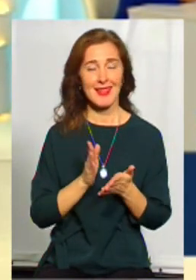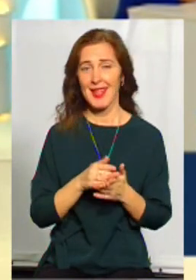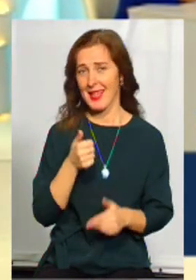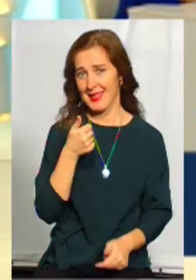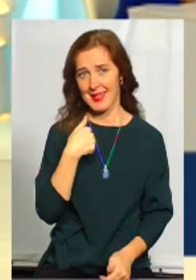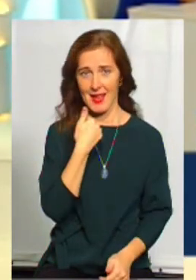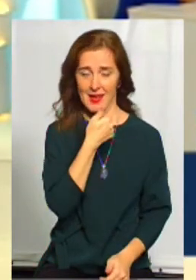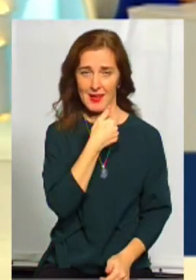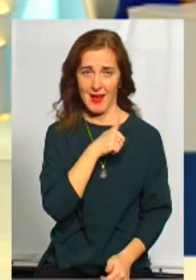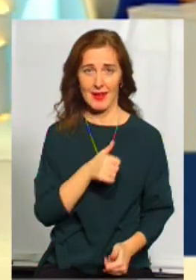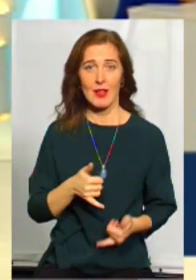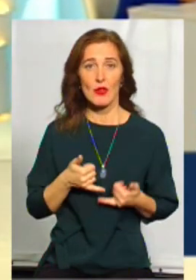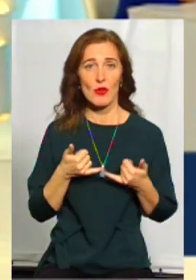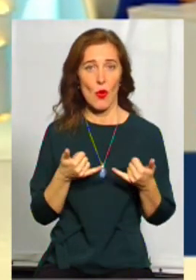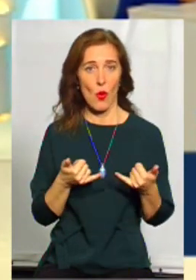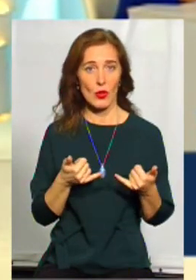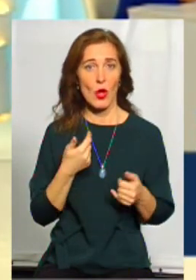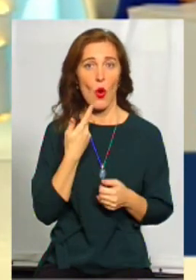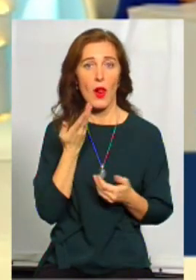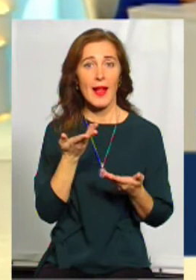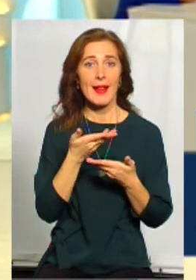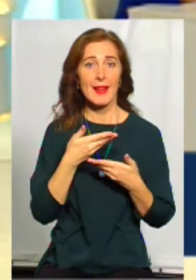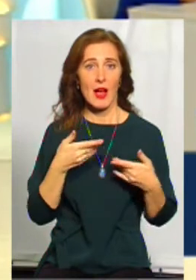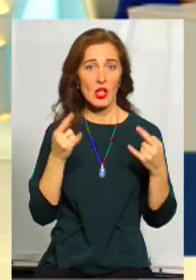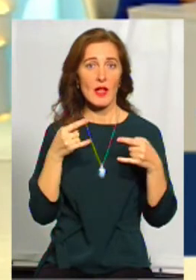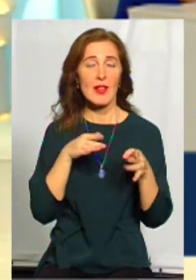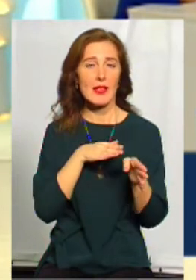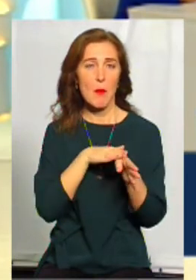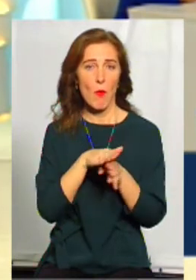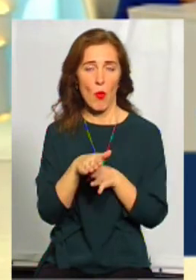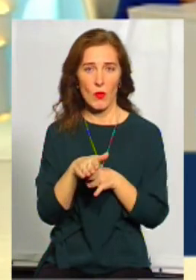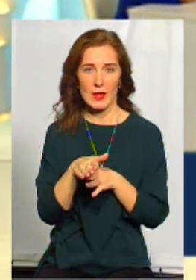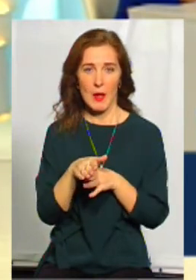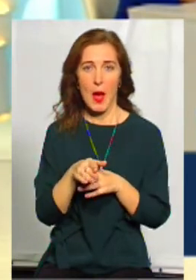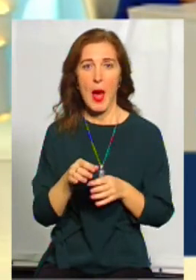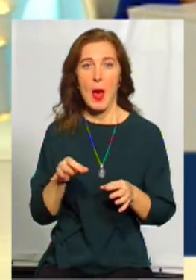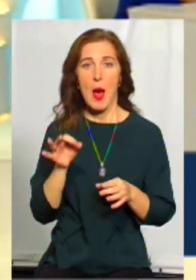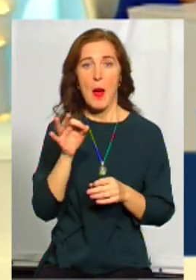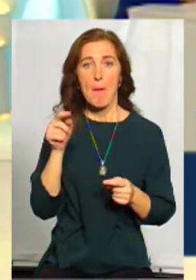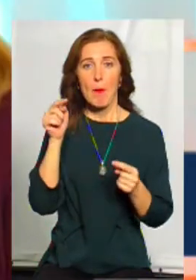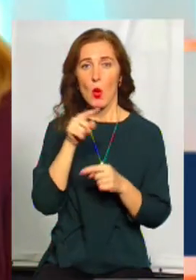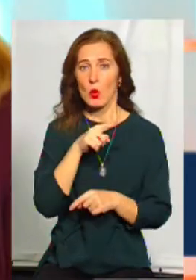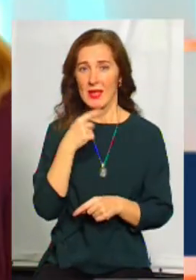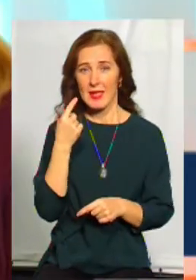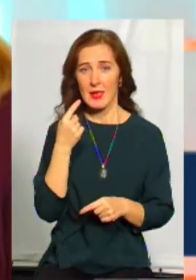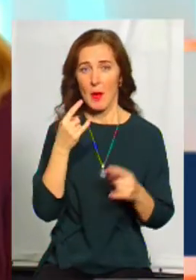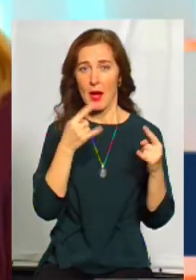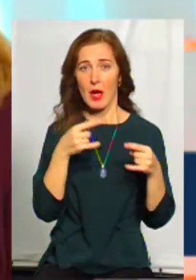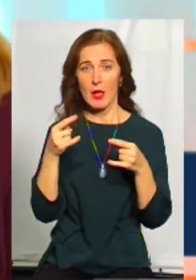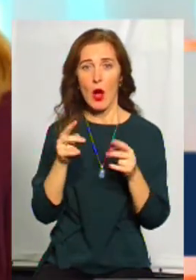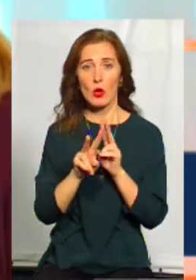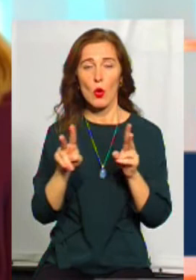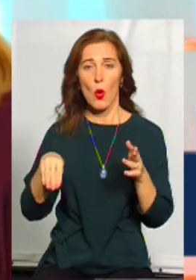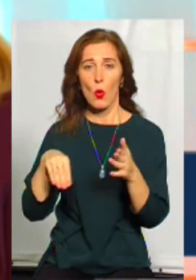Сьогодні, коли наш телеефір заповнений домінуючими проросійськими каналами, які куплені кумом